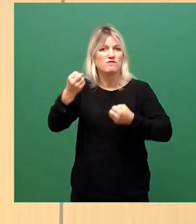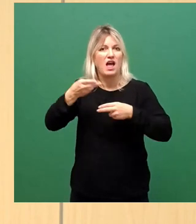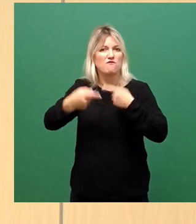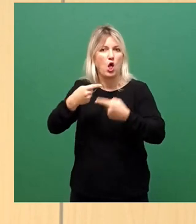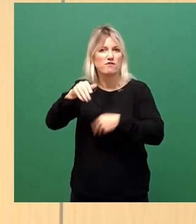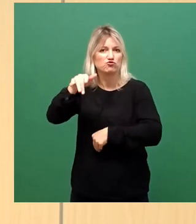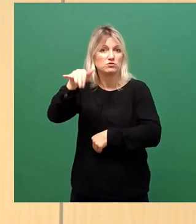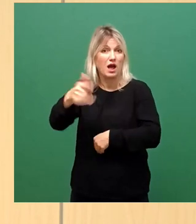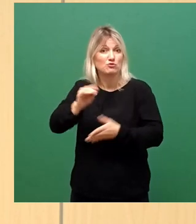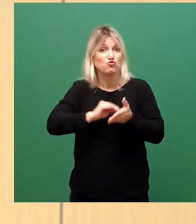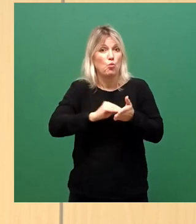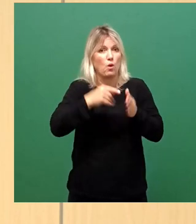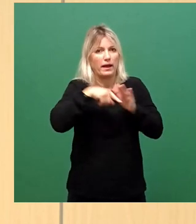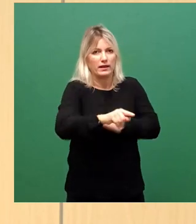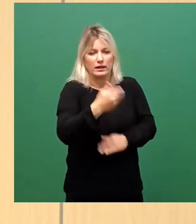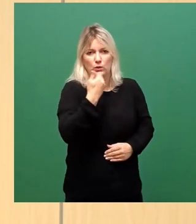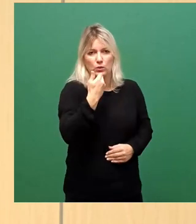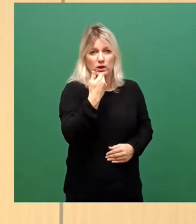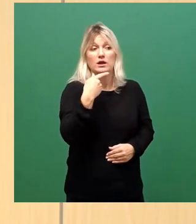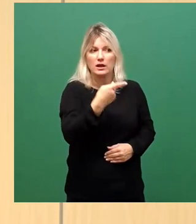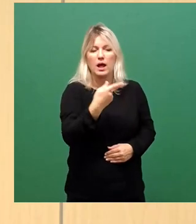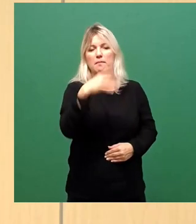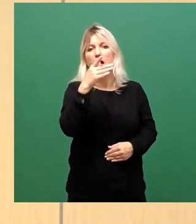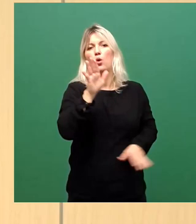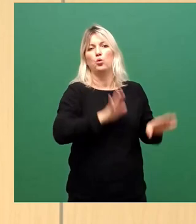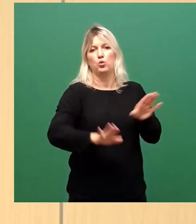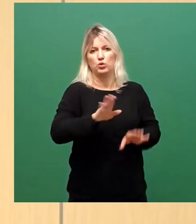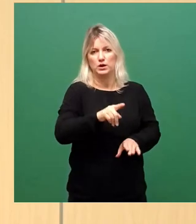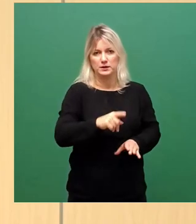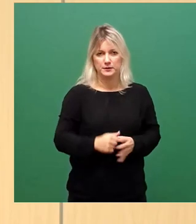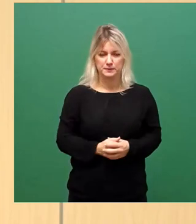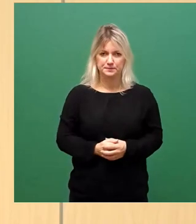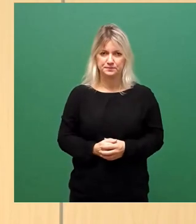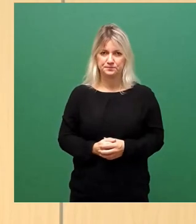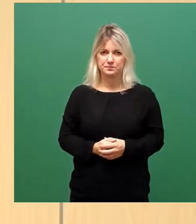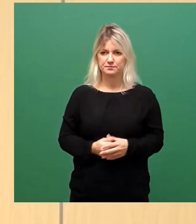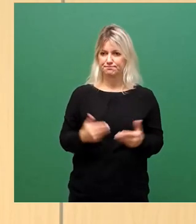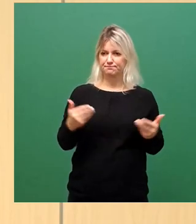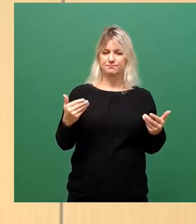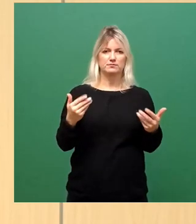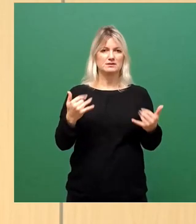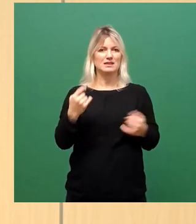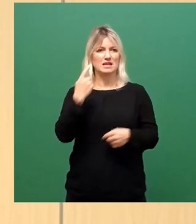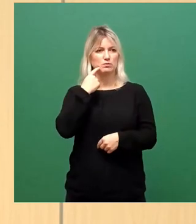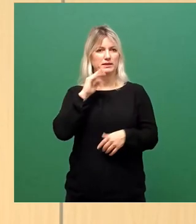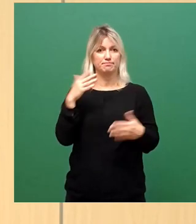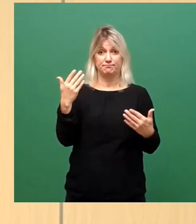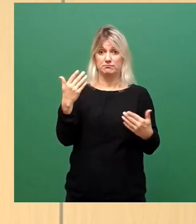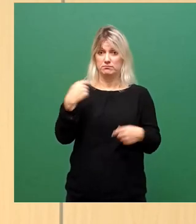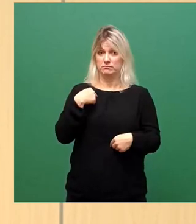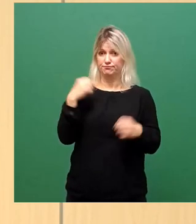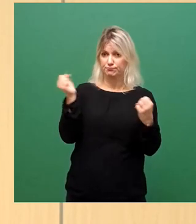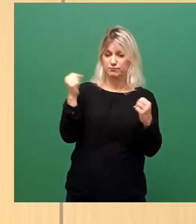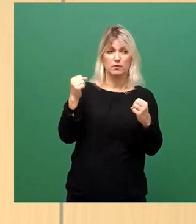dort ist es zum Glück häufig glimpflich. Wir haben im Prinzip, jetzt stehen jetzt davor, im Prinzip auch Luftfilter hier zu beschließen, werden angeschafft,